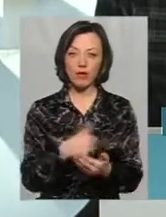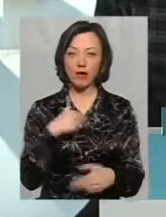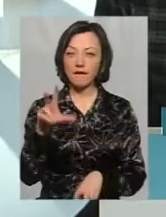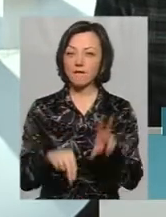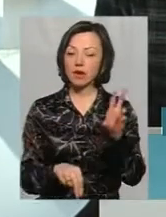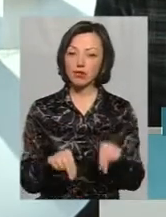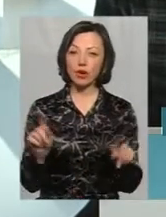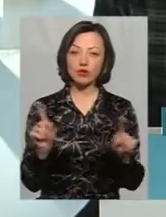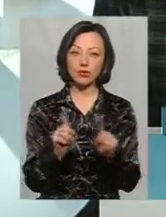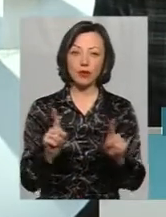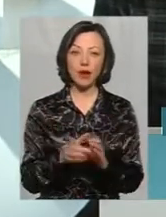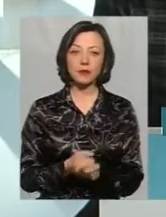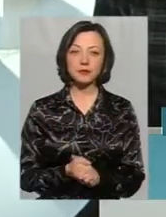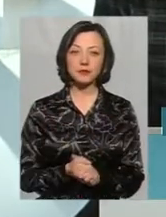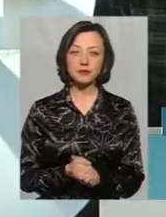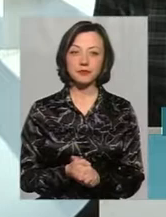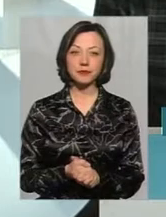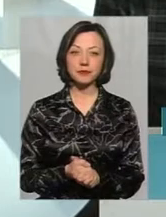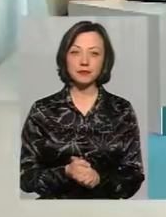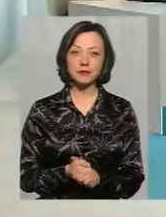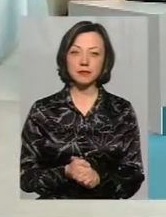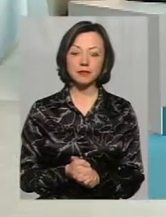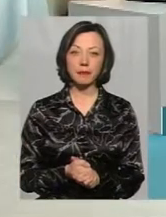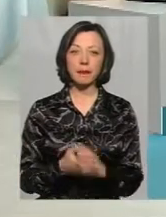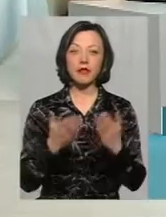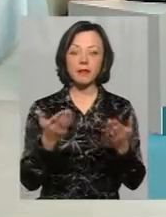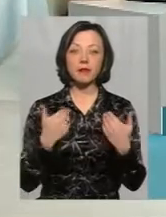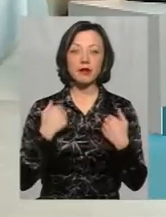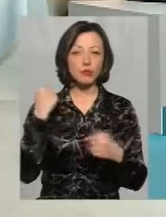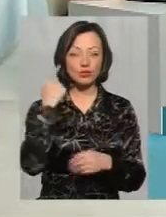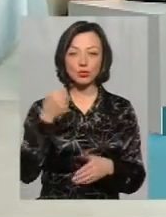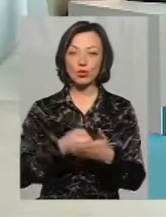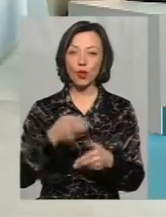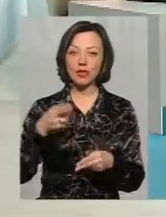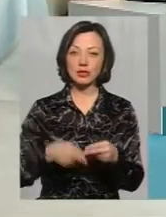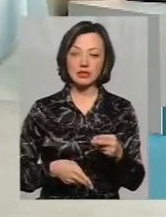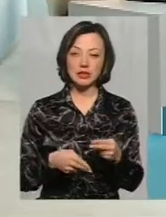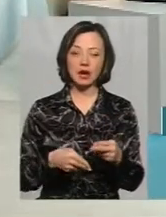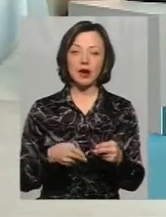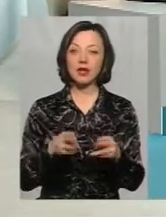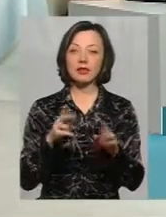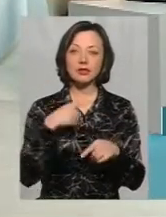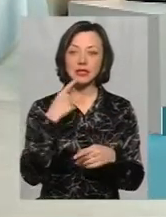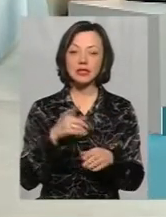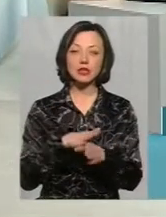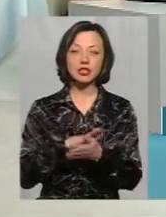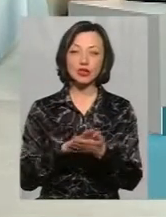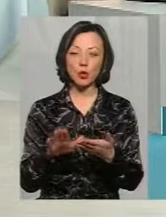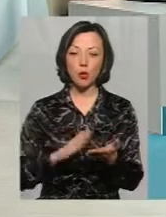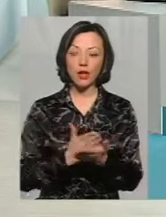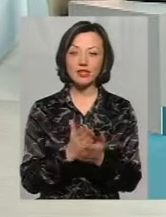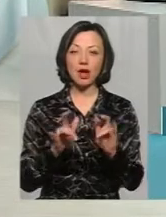вважаю, що... Ви мене не почули до кінця. Я не кажу, що це суто політична акція, але